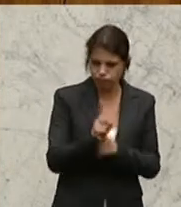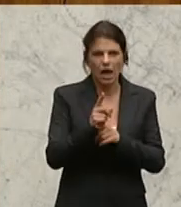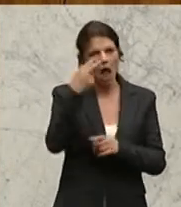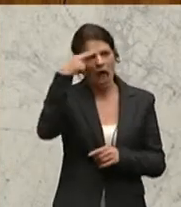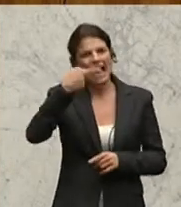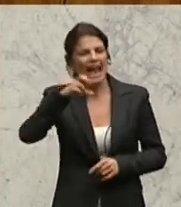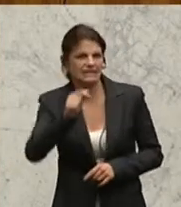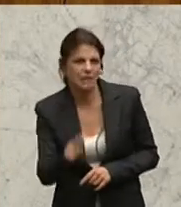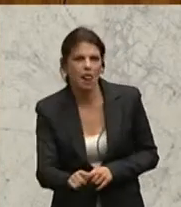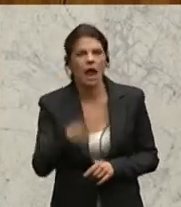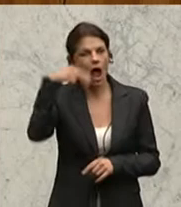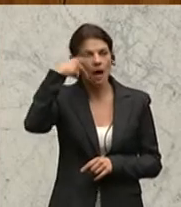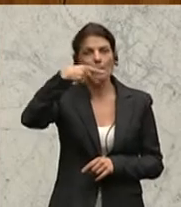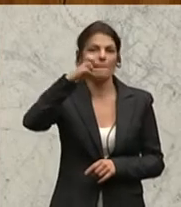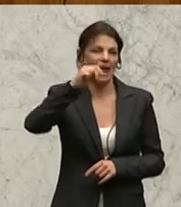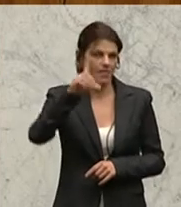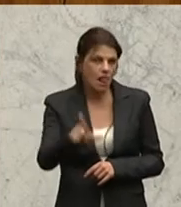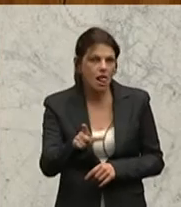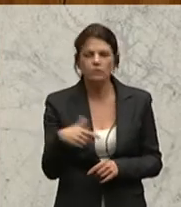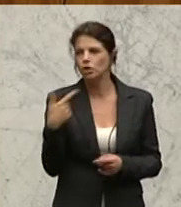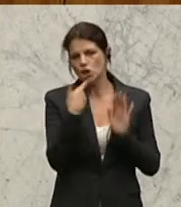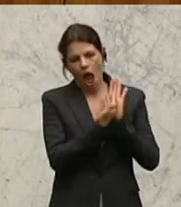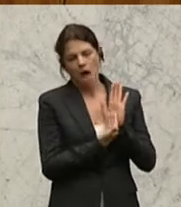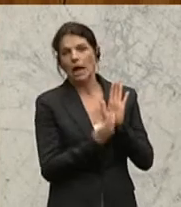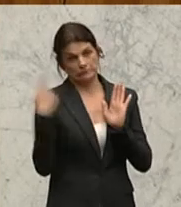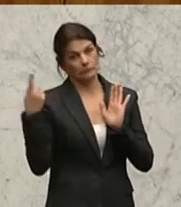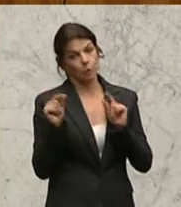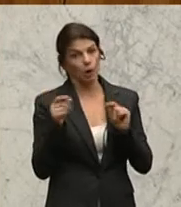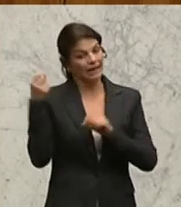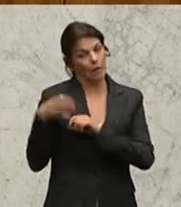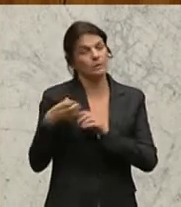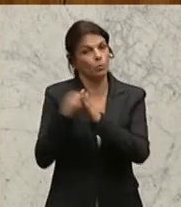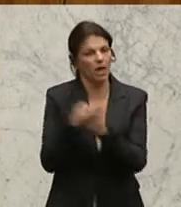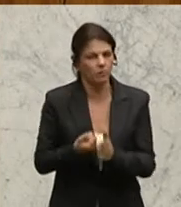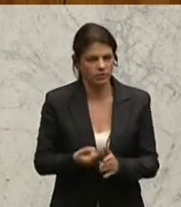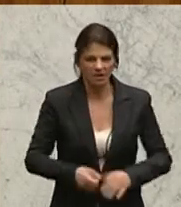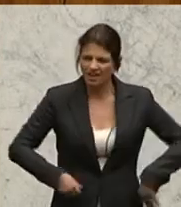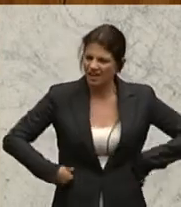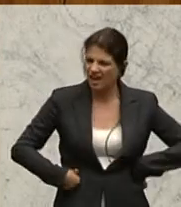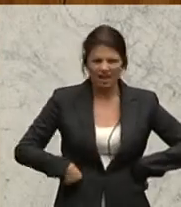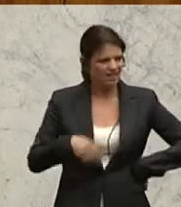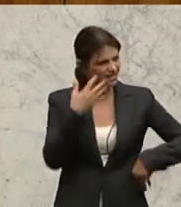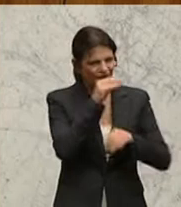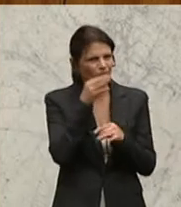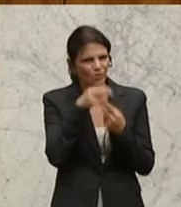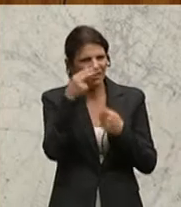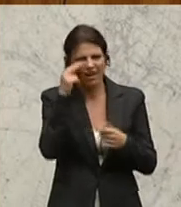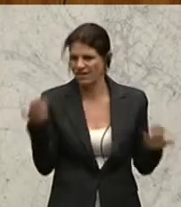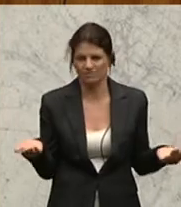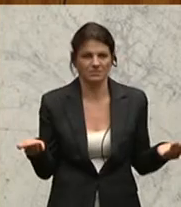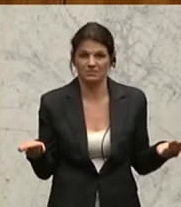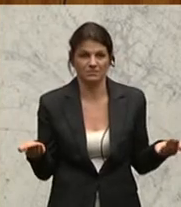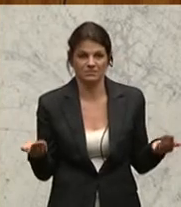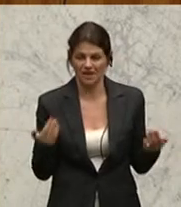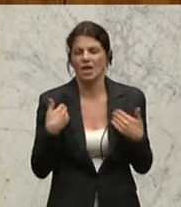Pendl und argumentieren das mit Terrorismusbekämpfung. Ja, sehr geehrte Damen und Herren, ich kann nur das noch einmal